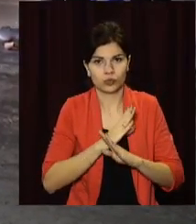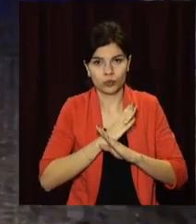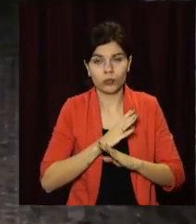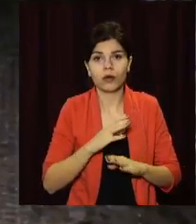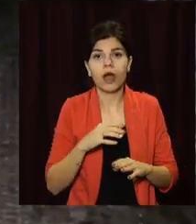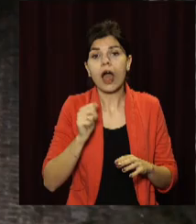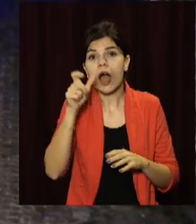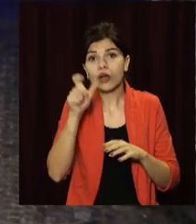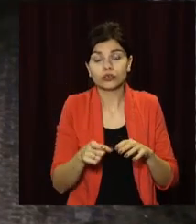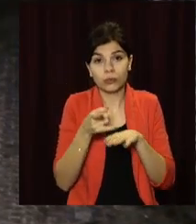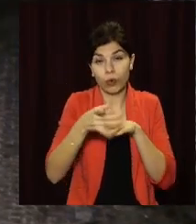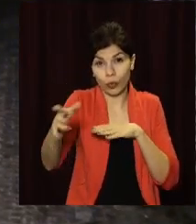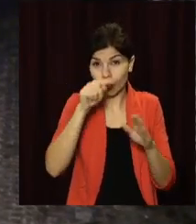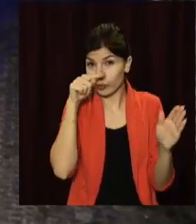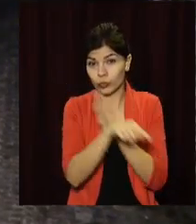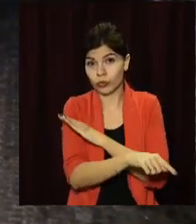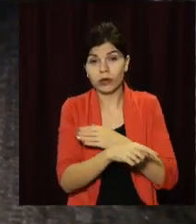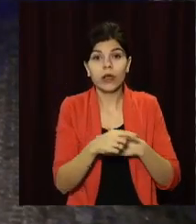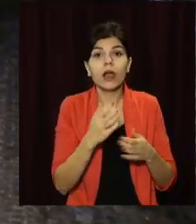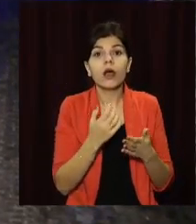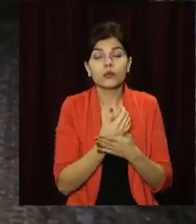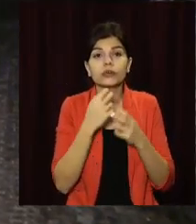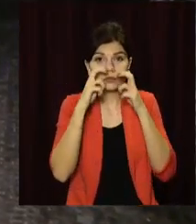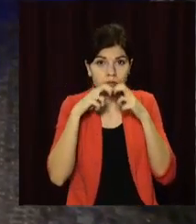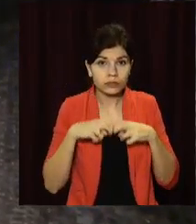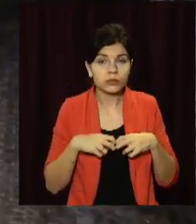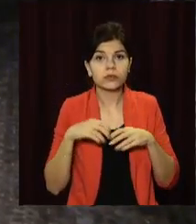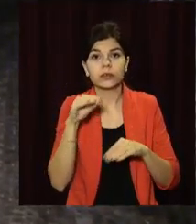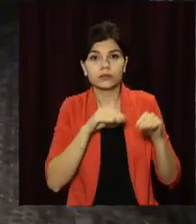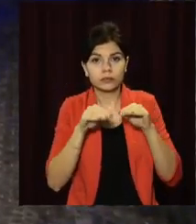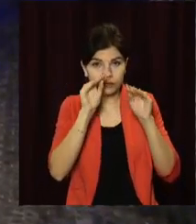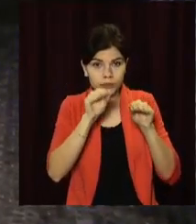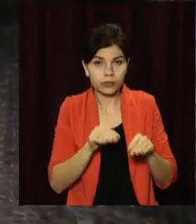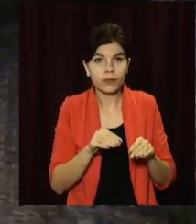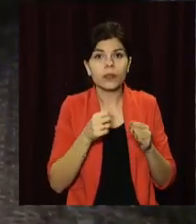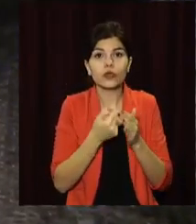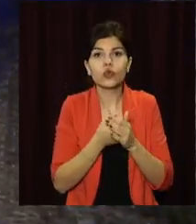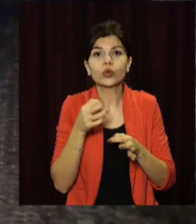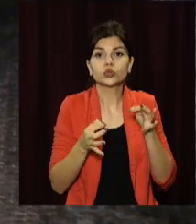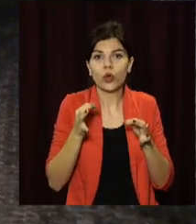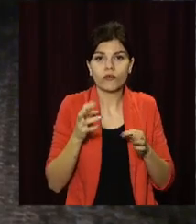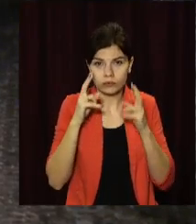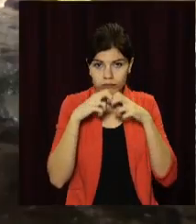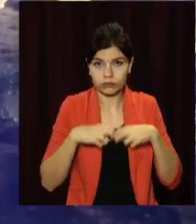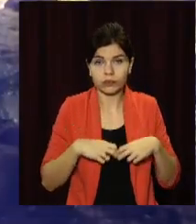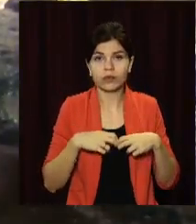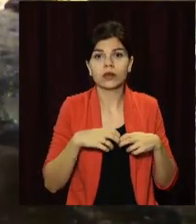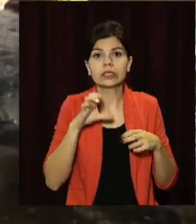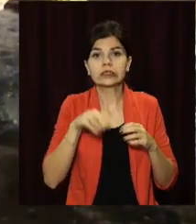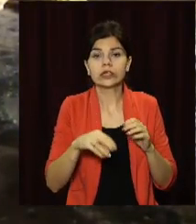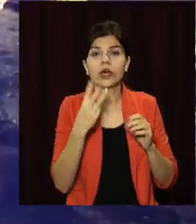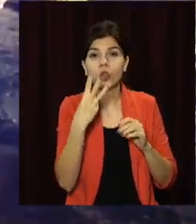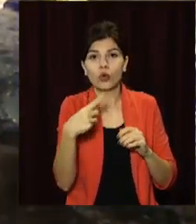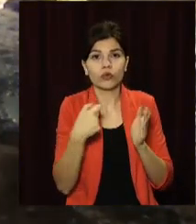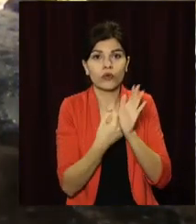ДТП зник. Слідчі внесли відомості про ДТП до єдиного реєстру досудових розслідувань. Санкція статті від 3